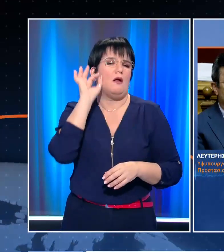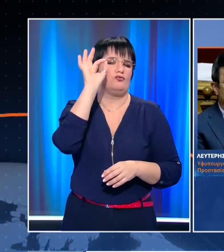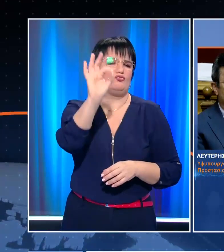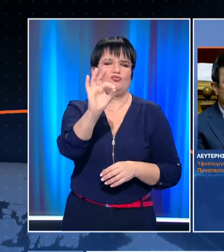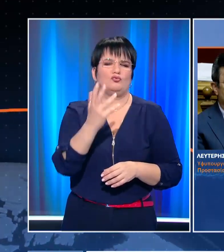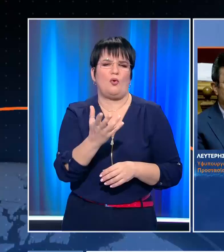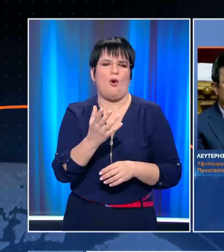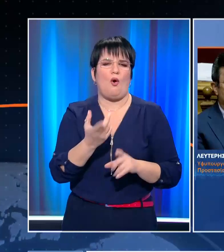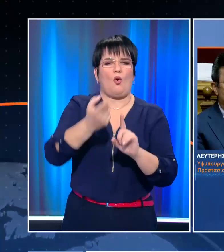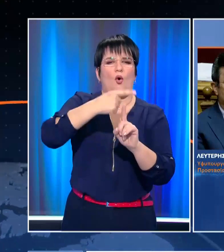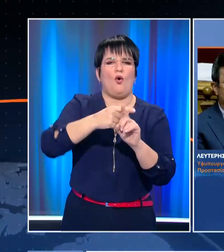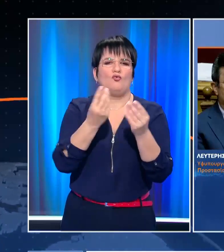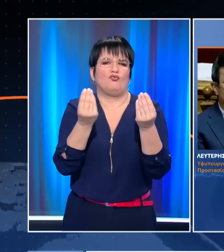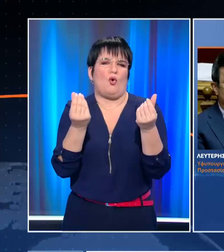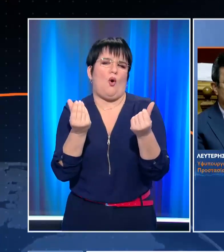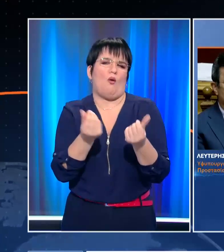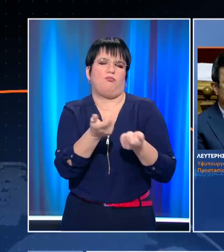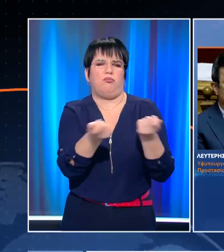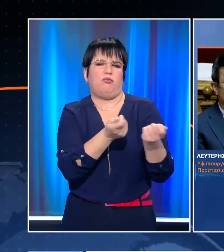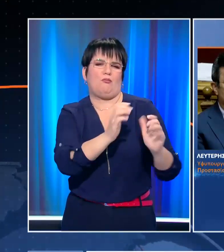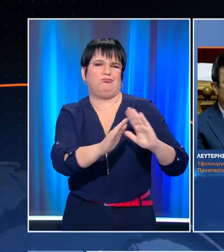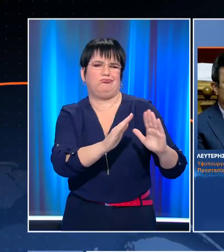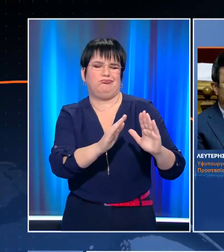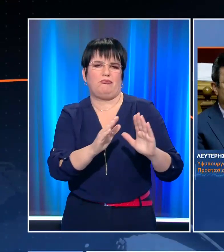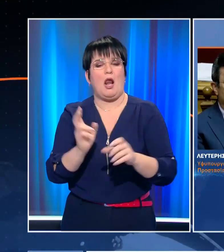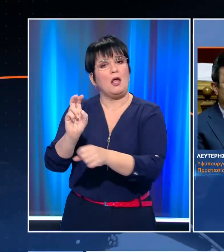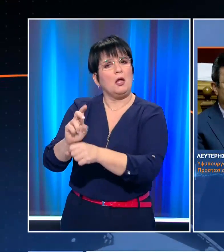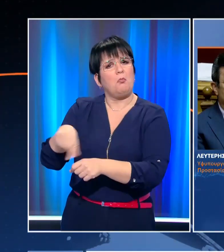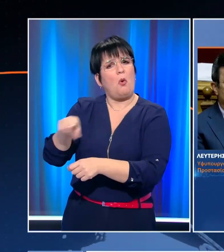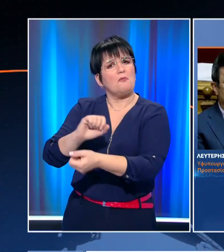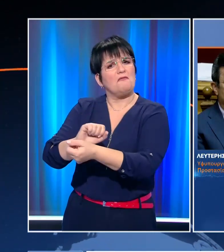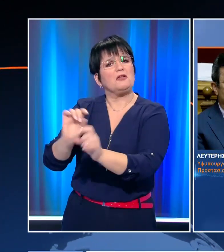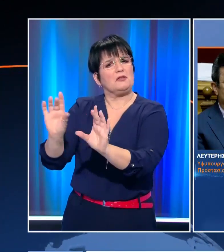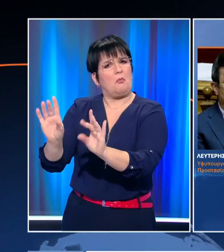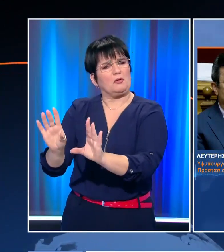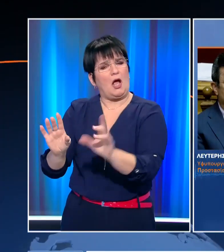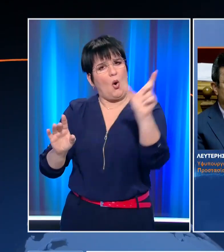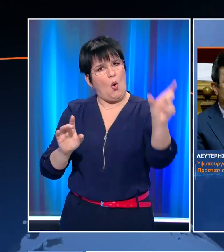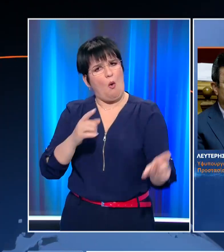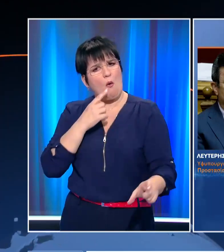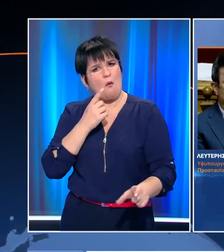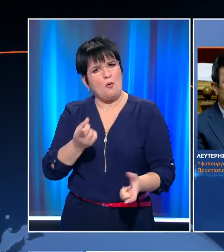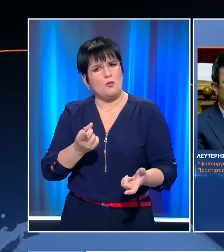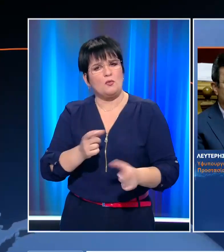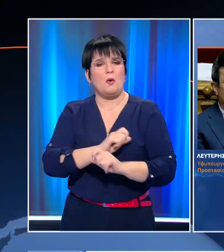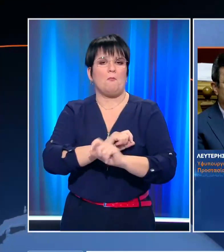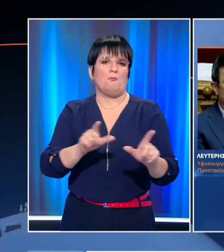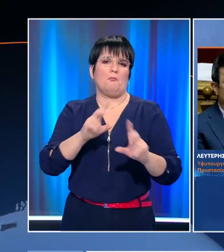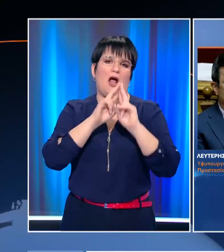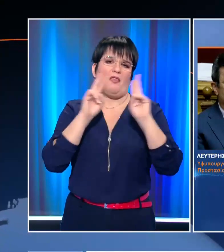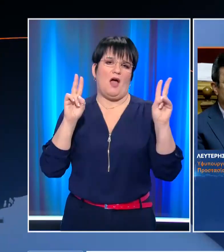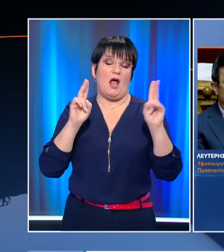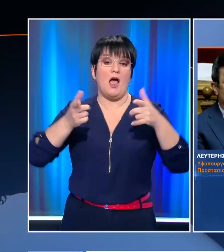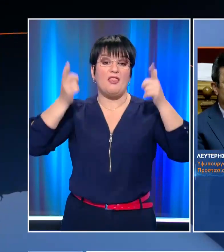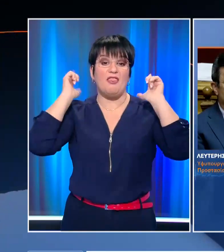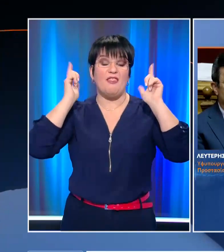προνομιακή μεταχείριση έναντι των συγκρατουμένων του. Στην απόπειρά του αυτή ένα μπορεί να είναι το μήνυμα ότι η